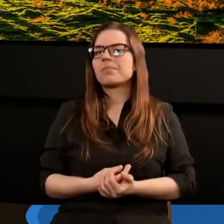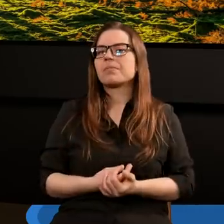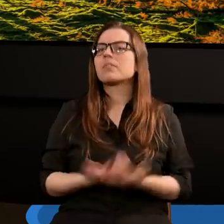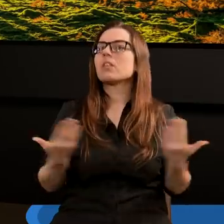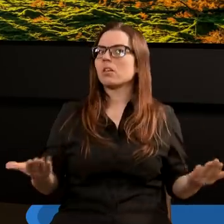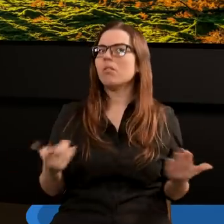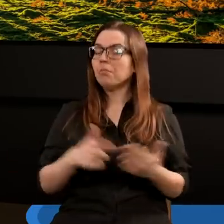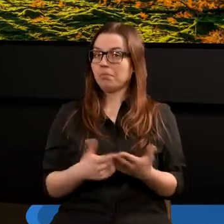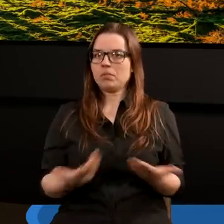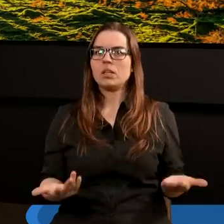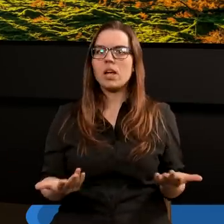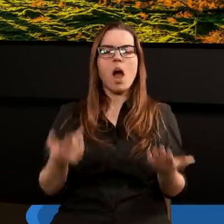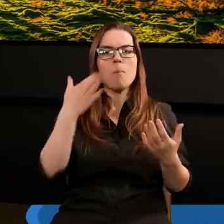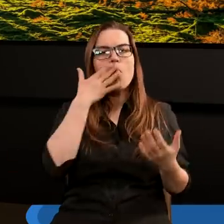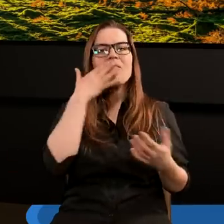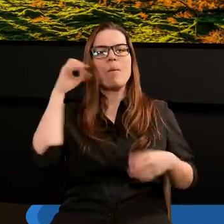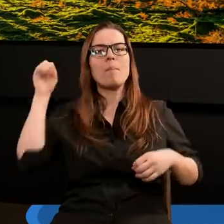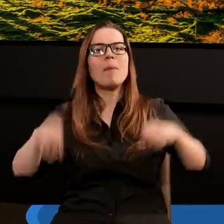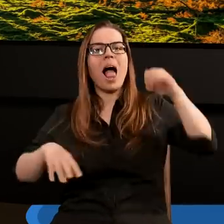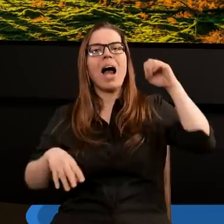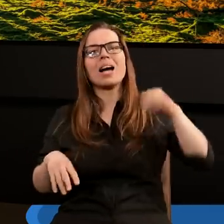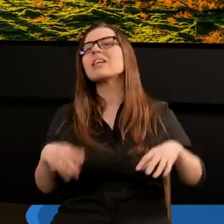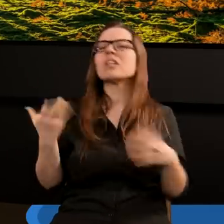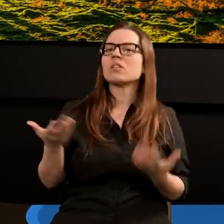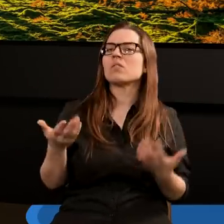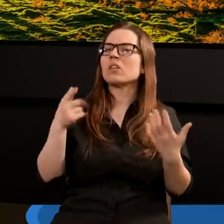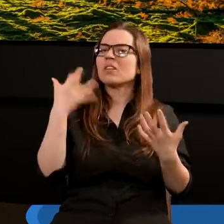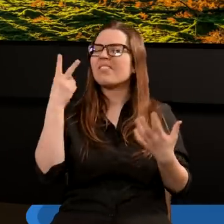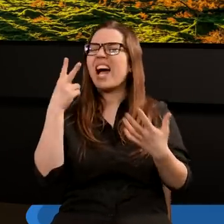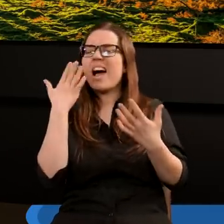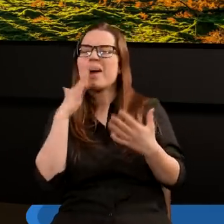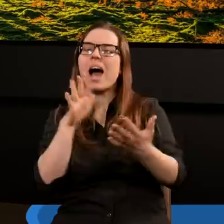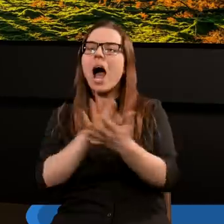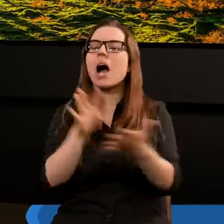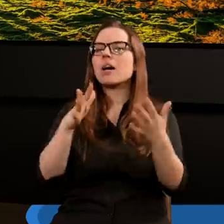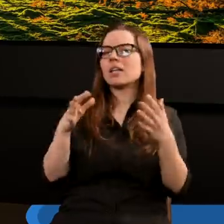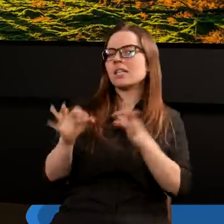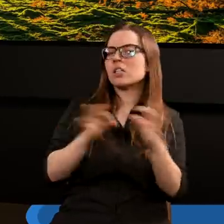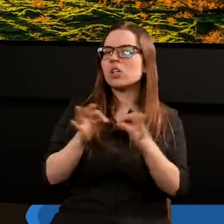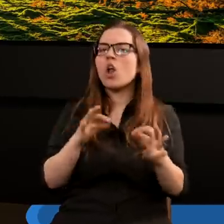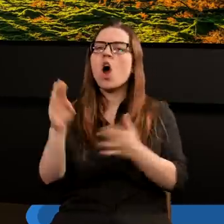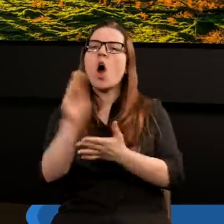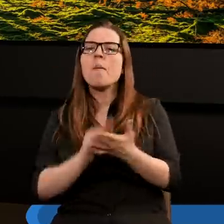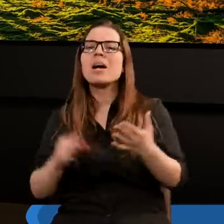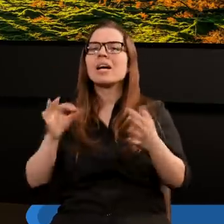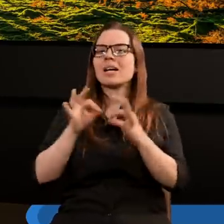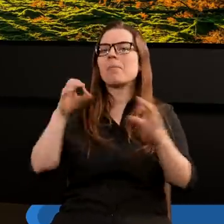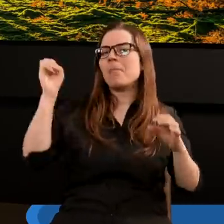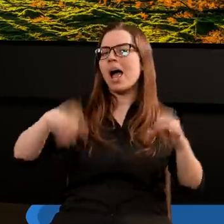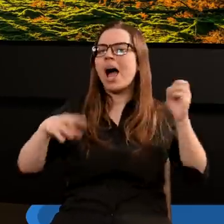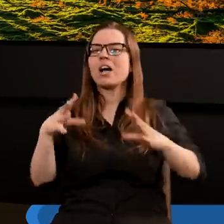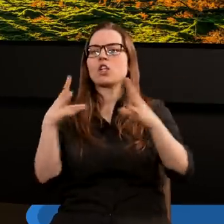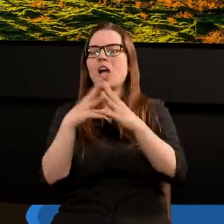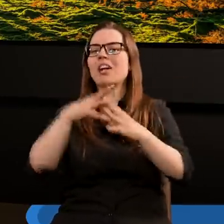No właśnie, kiedy mówimy o plagach, to chyba są takie dwie najbardziej charakterystyczne historie opisujące plagi. To jest